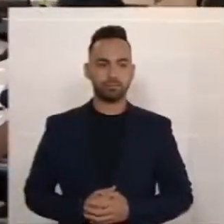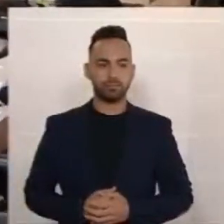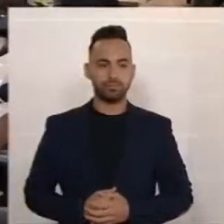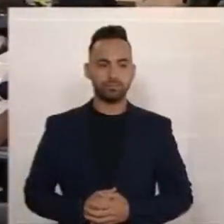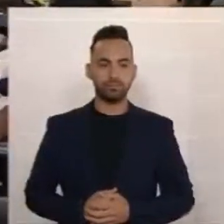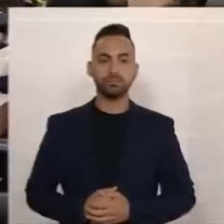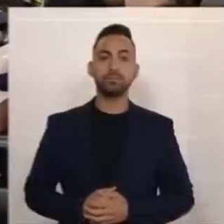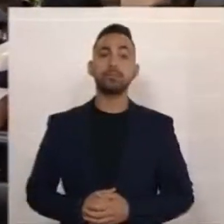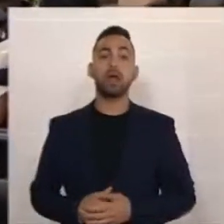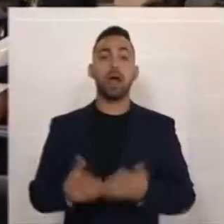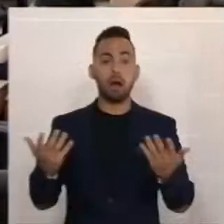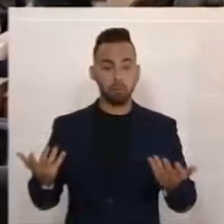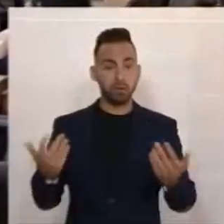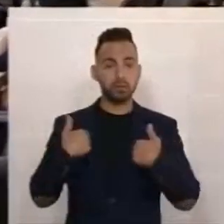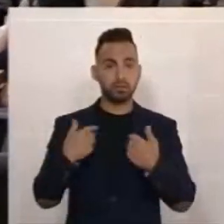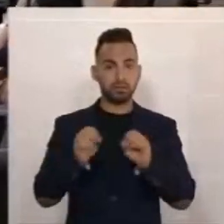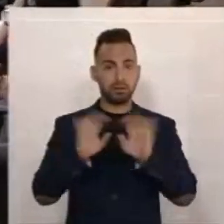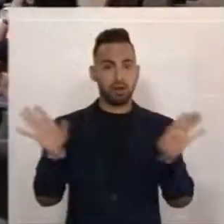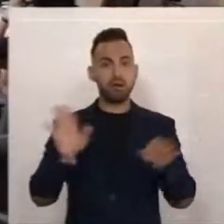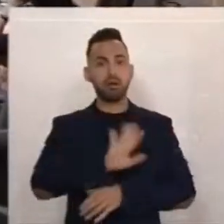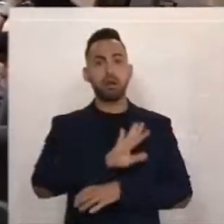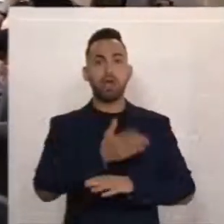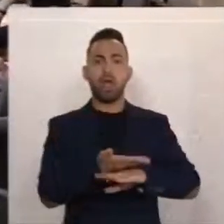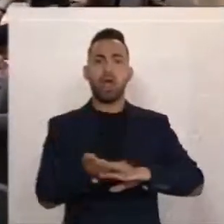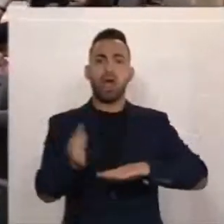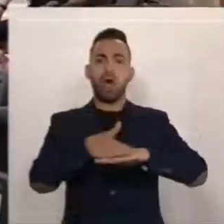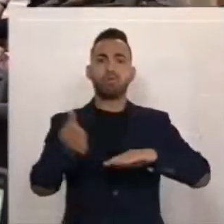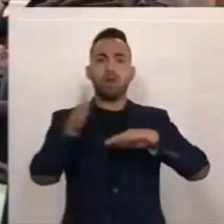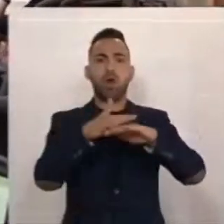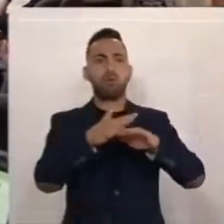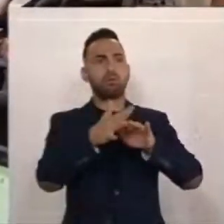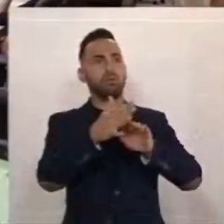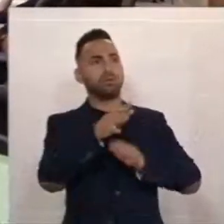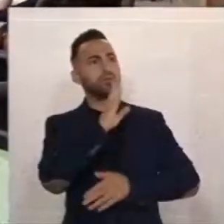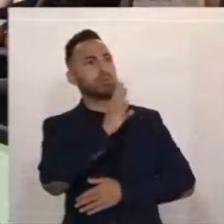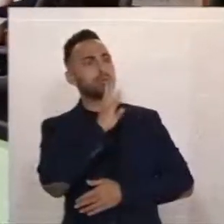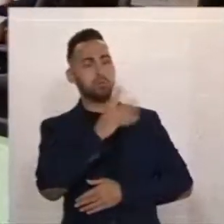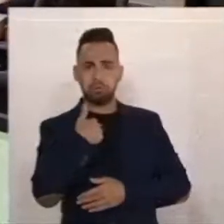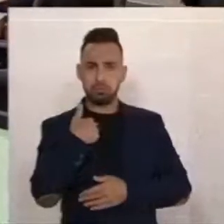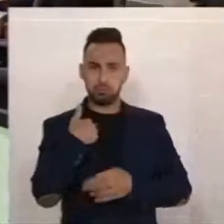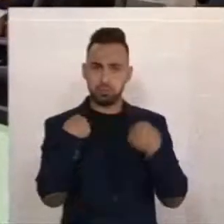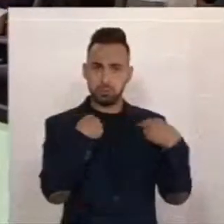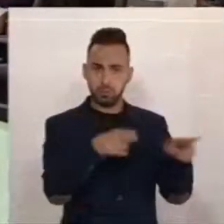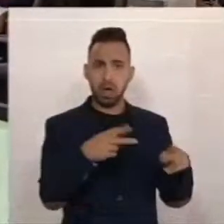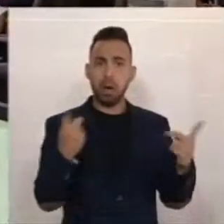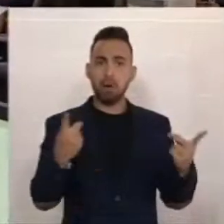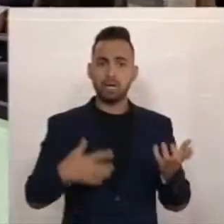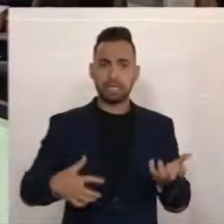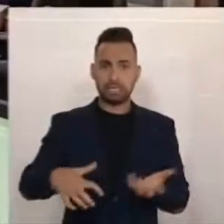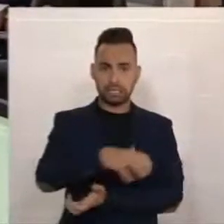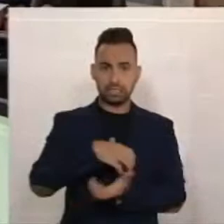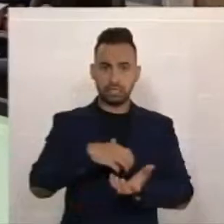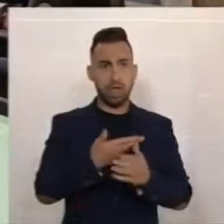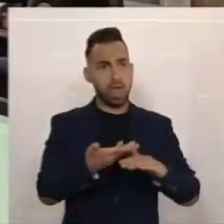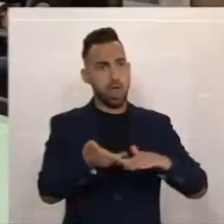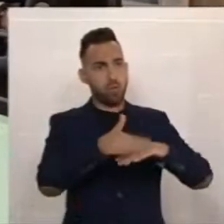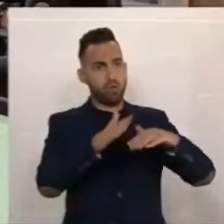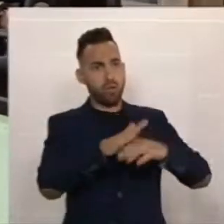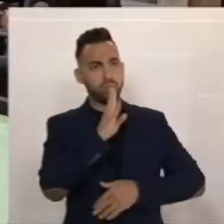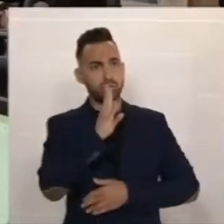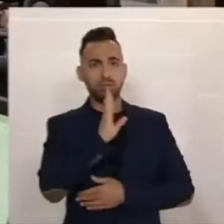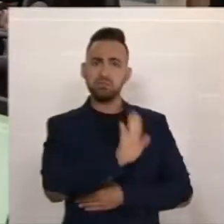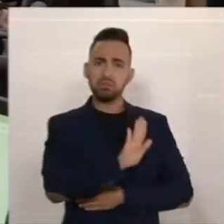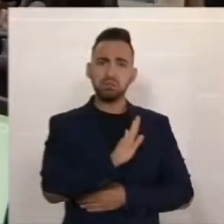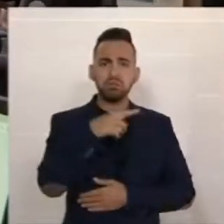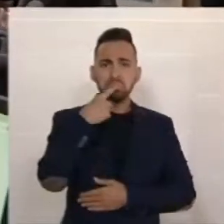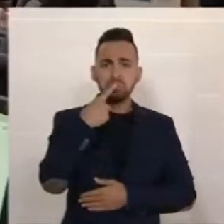Aber ich scheue mich nicht, Ihrer Polemik zu kontern, denn Polemik hilft in einer Phase der Krise überhaupt nicht. Mit keiner einzigen Wortmeldung